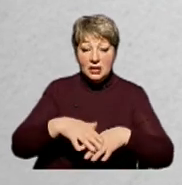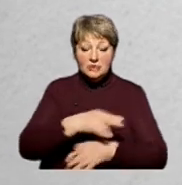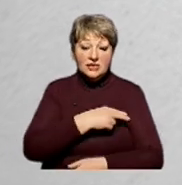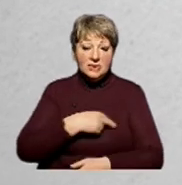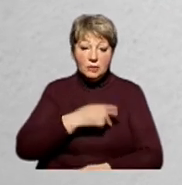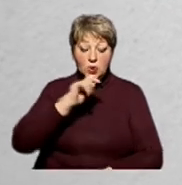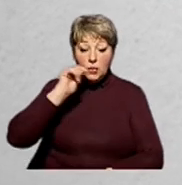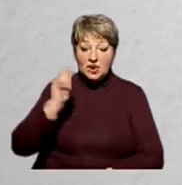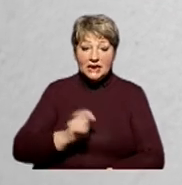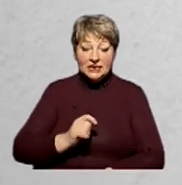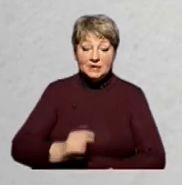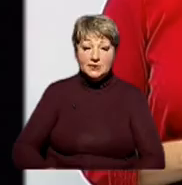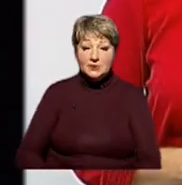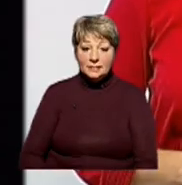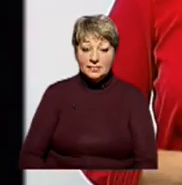депутатів України.